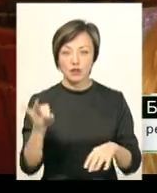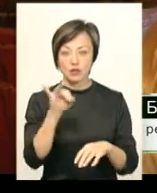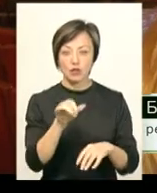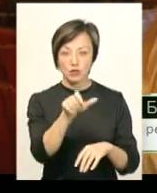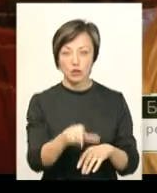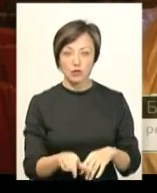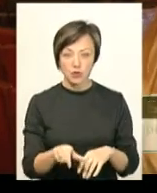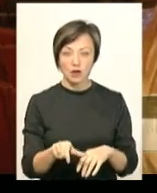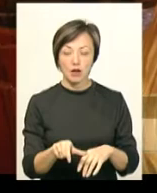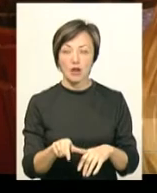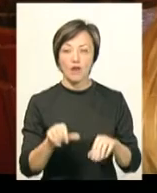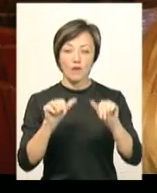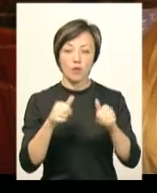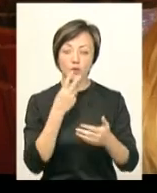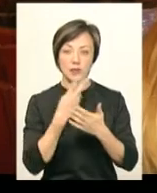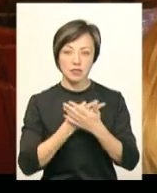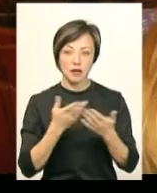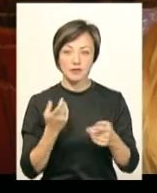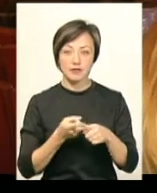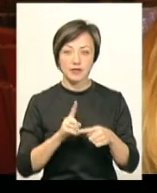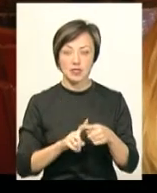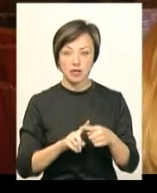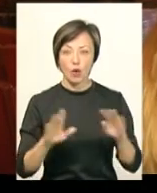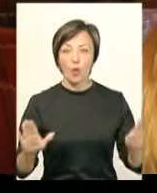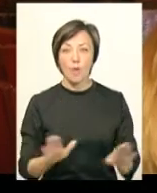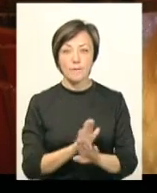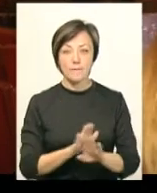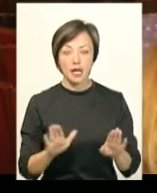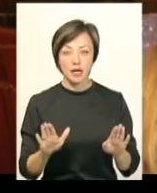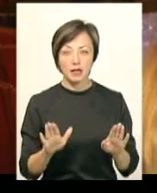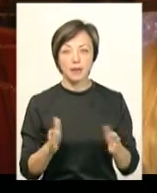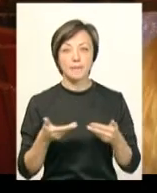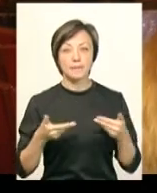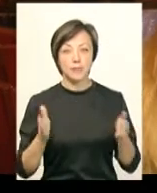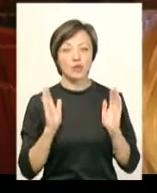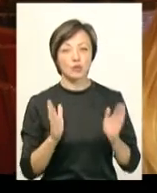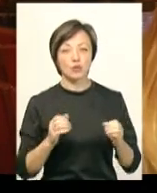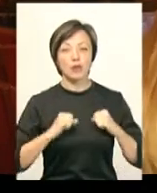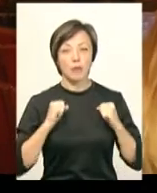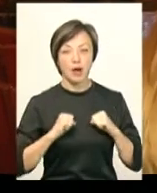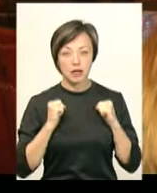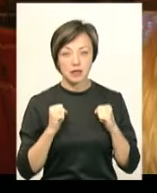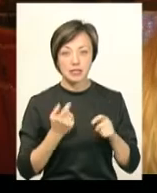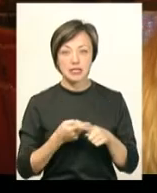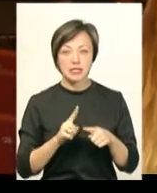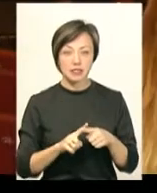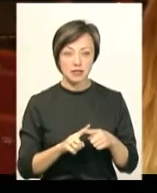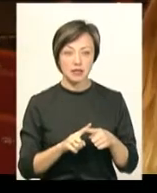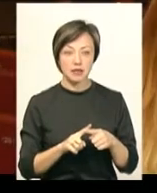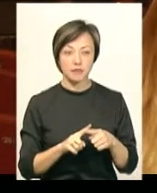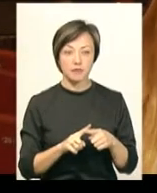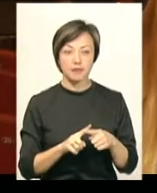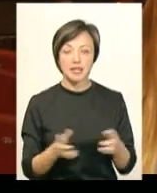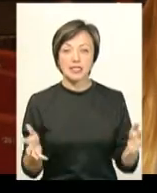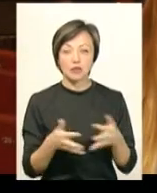історичного фону, який не представлений в даній опері, ми будемо намагатися якось синтезувати. Ми